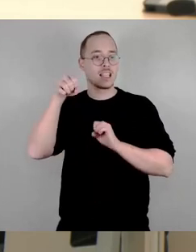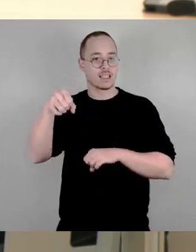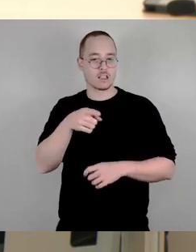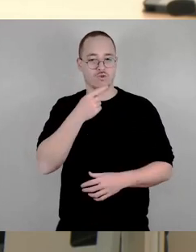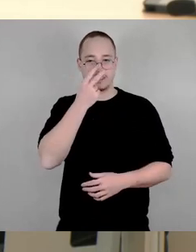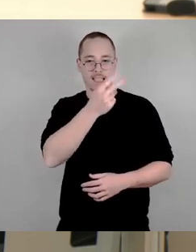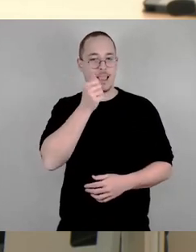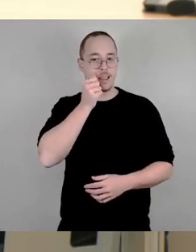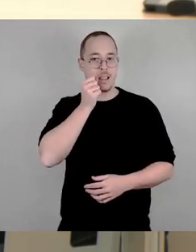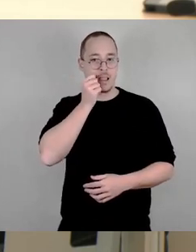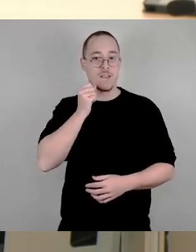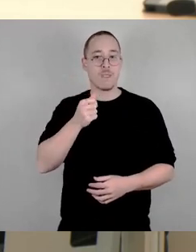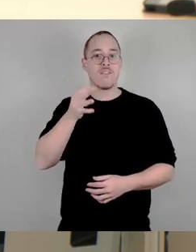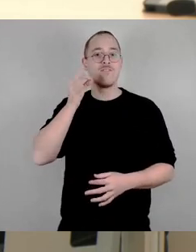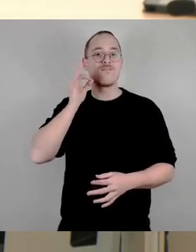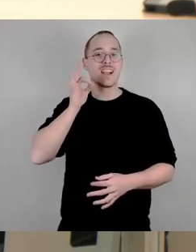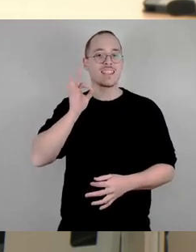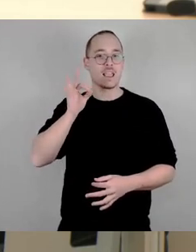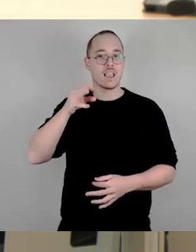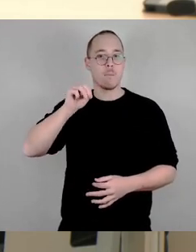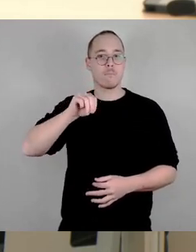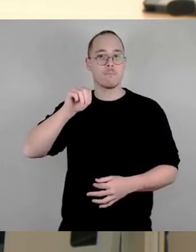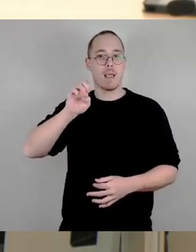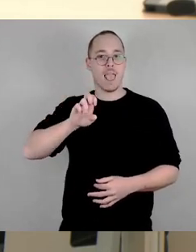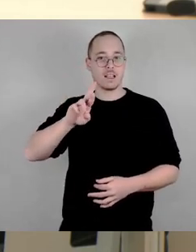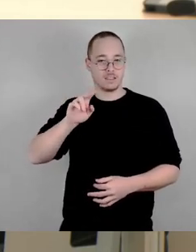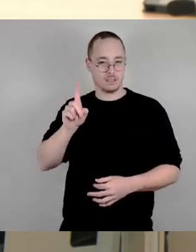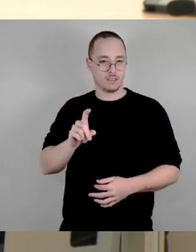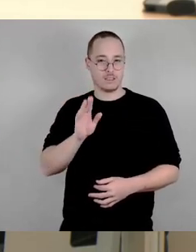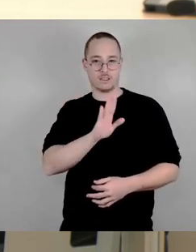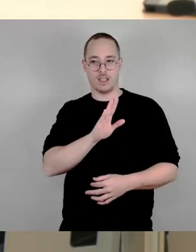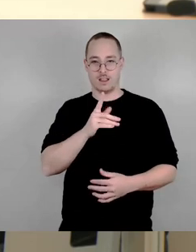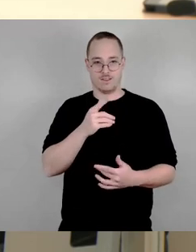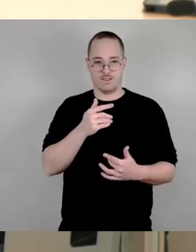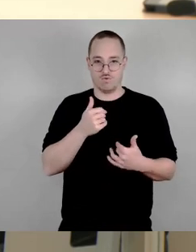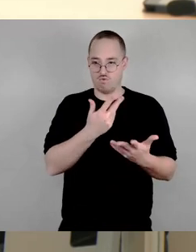auch Ihre Anträge immer noch zu Ihren Gunsten auslegen und weiter verschärfen. Und Sie normalisieren das.